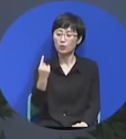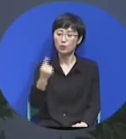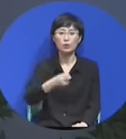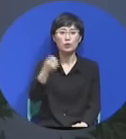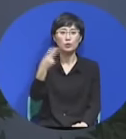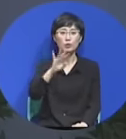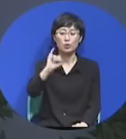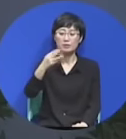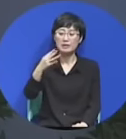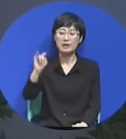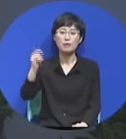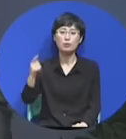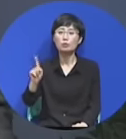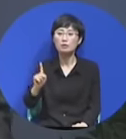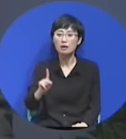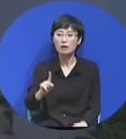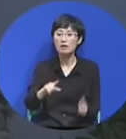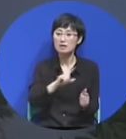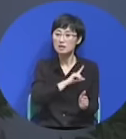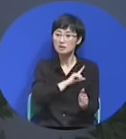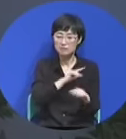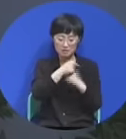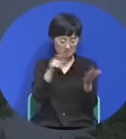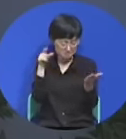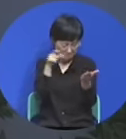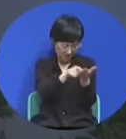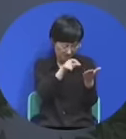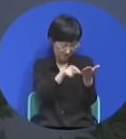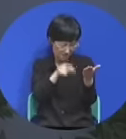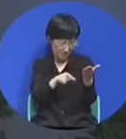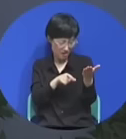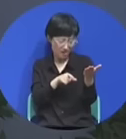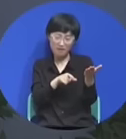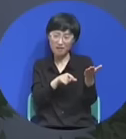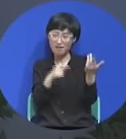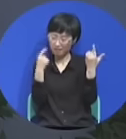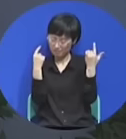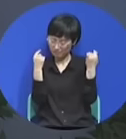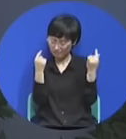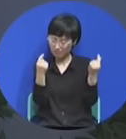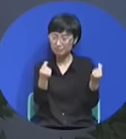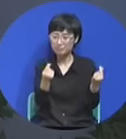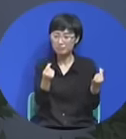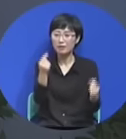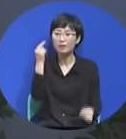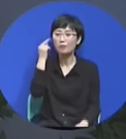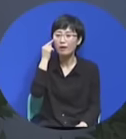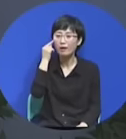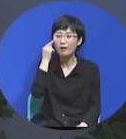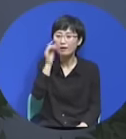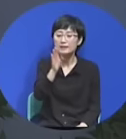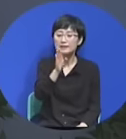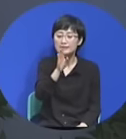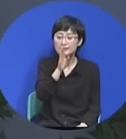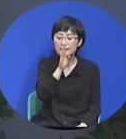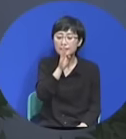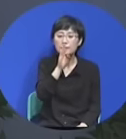지금까지 남아 있습니다. 이 사람들이 참 전도자를 위해서 기도 하고 도오고요.